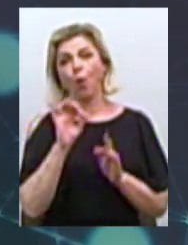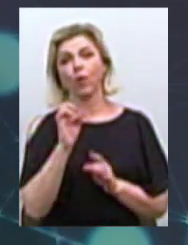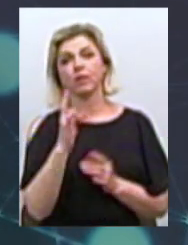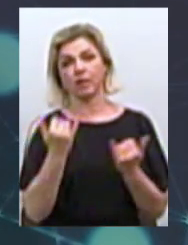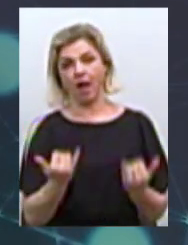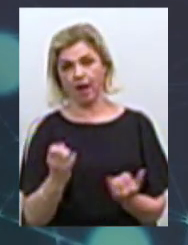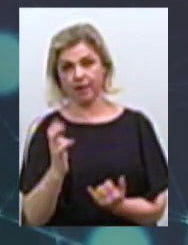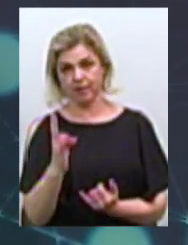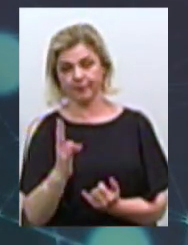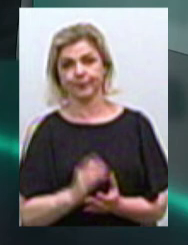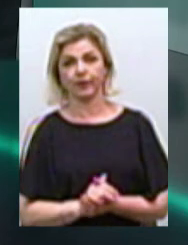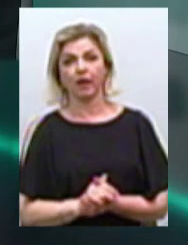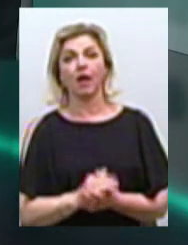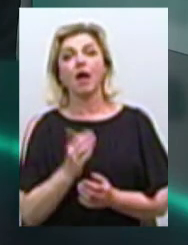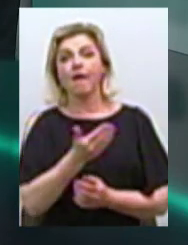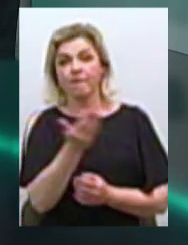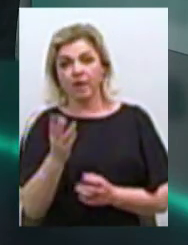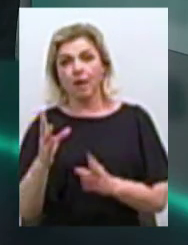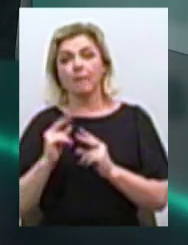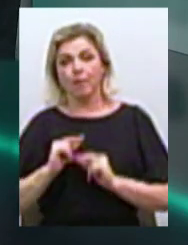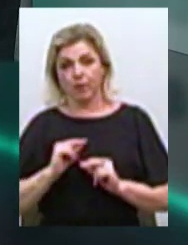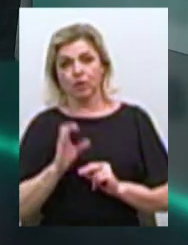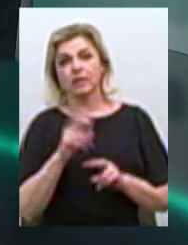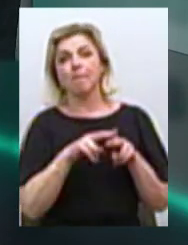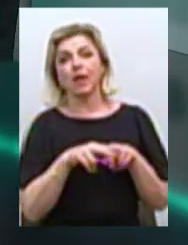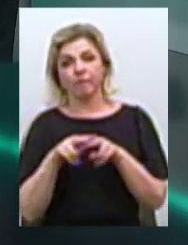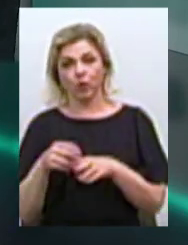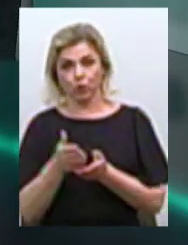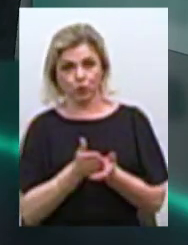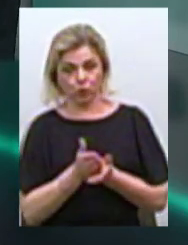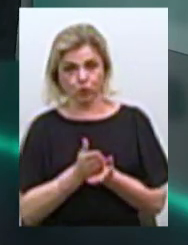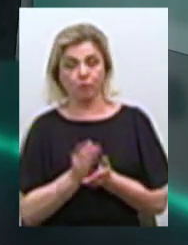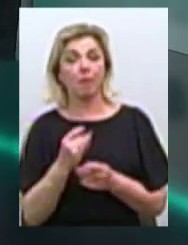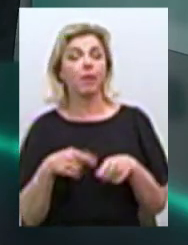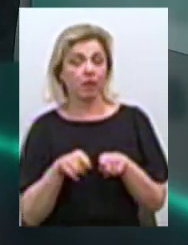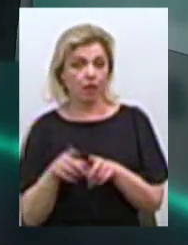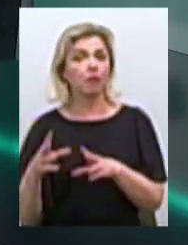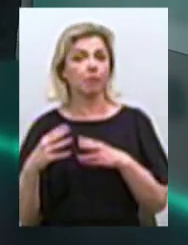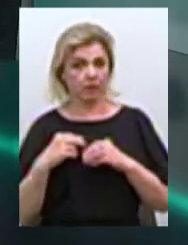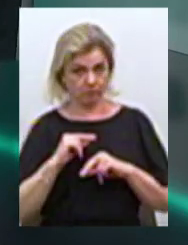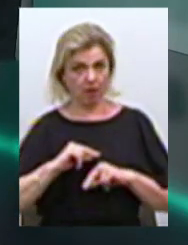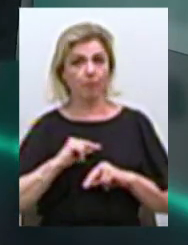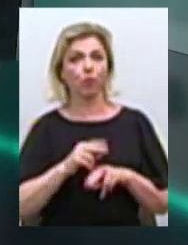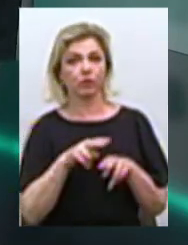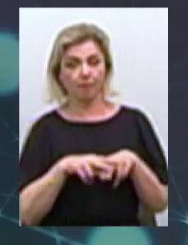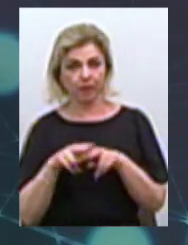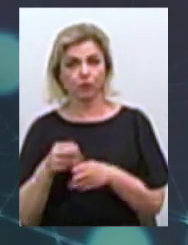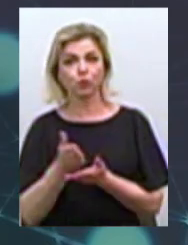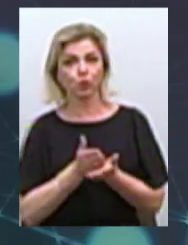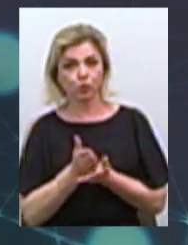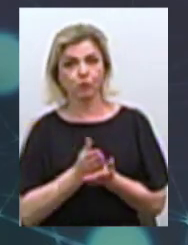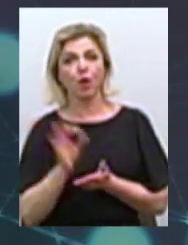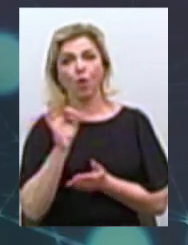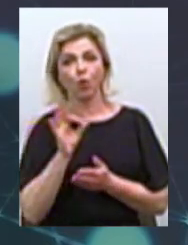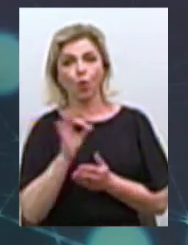Тобто, в цьому випадку ви співпрацюєте з міграційною службою, Ми і так співпрацюємо з міграційною службою на підставі договору про надання